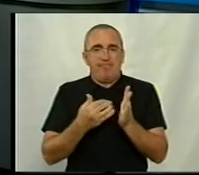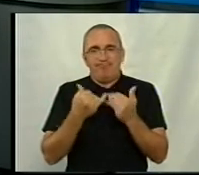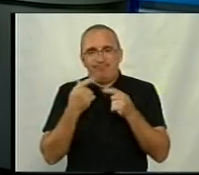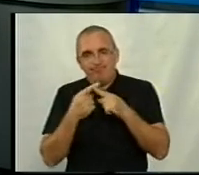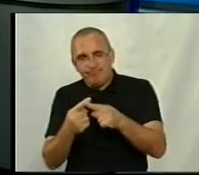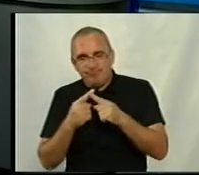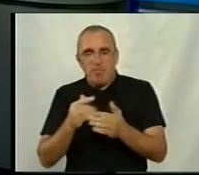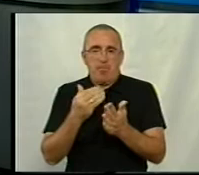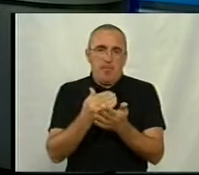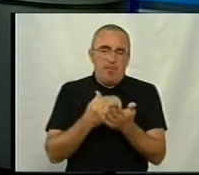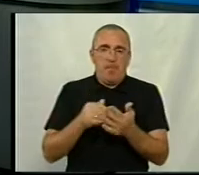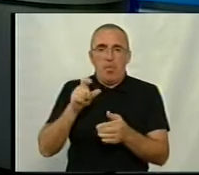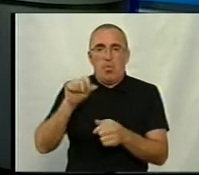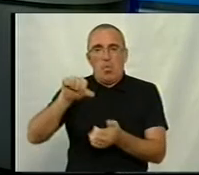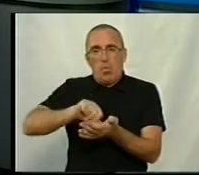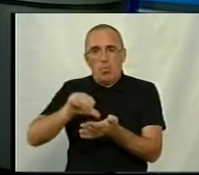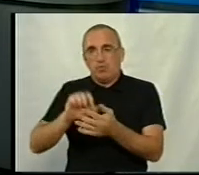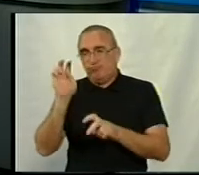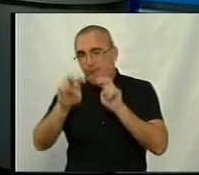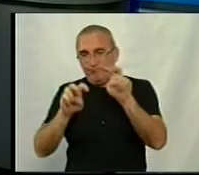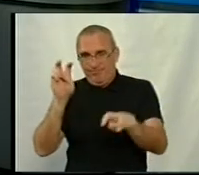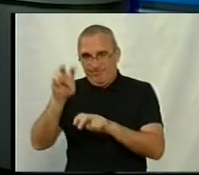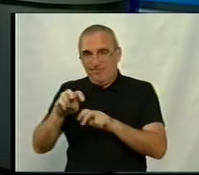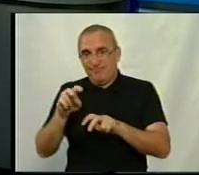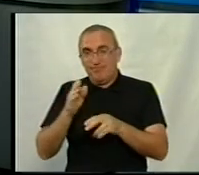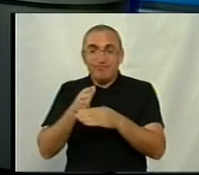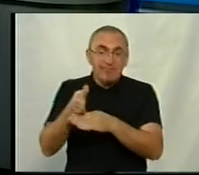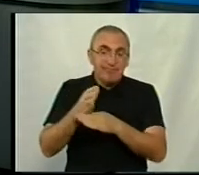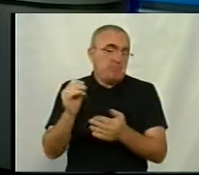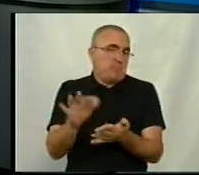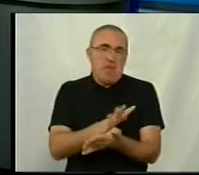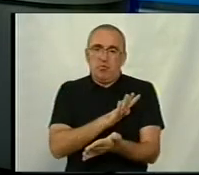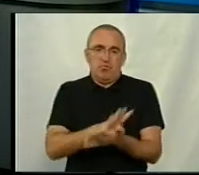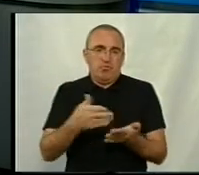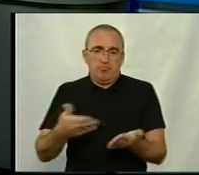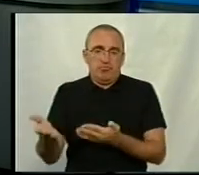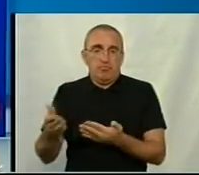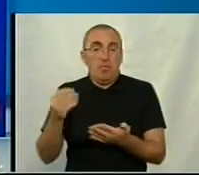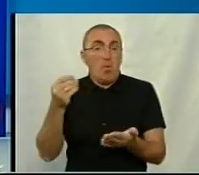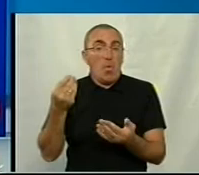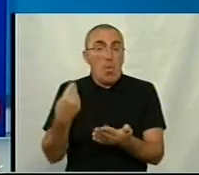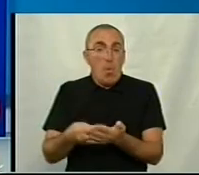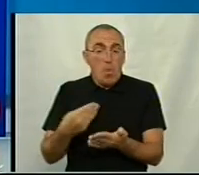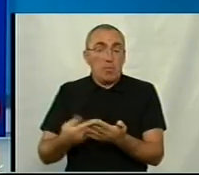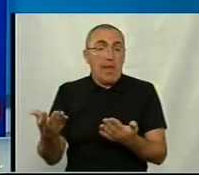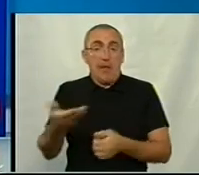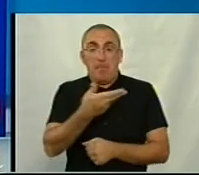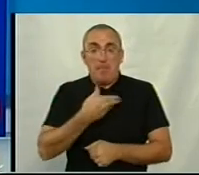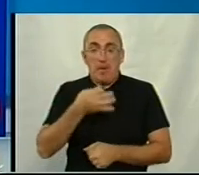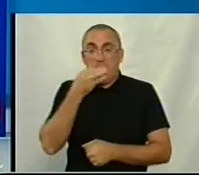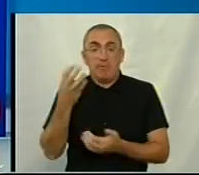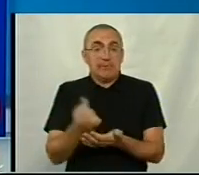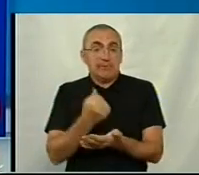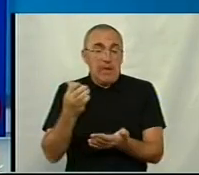Участь відвідувачів у нас безкоштовна присутність відвідувачів. Ті кошти, які ми, скажімо,